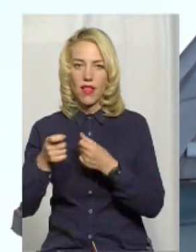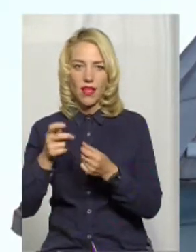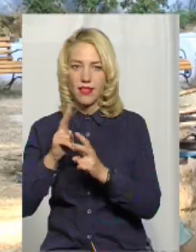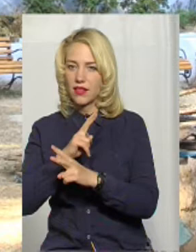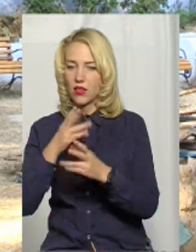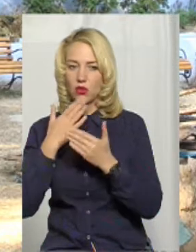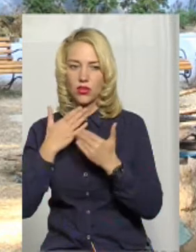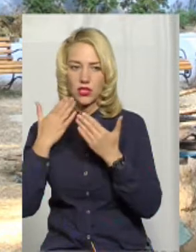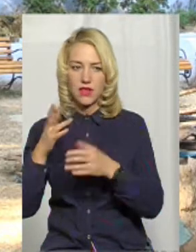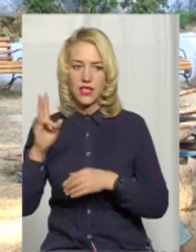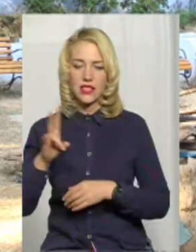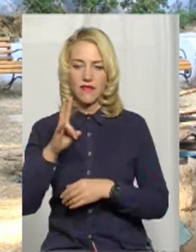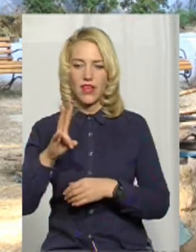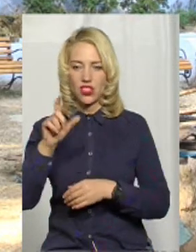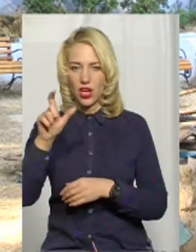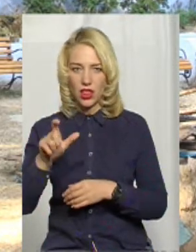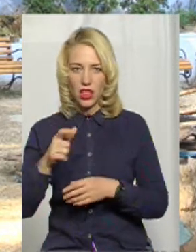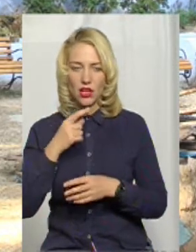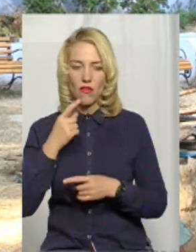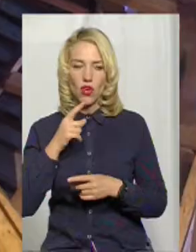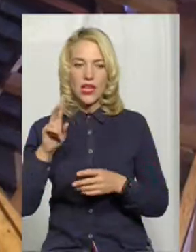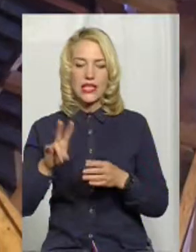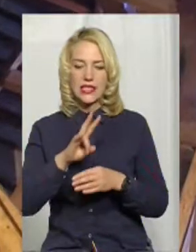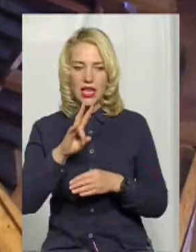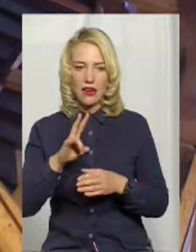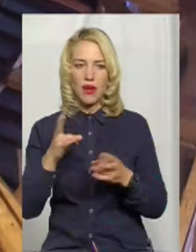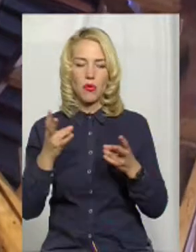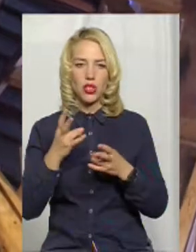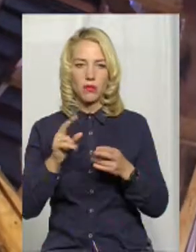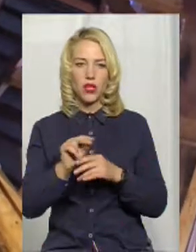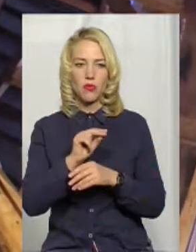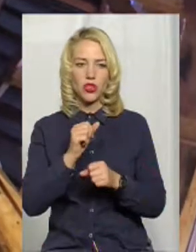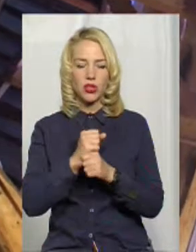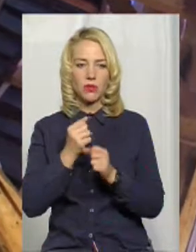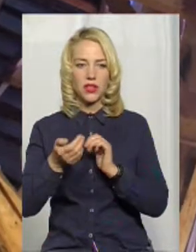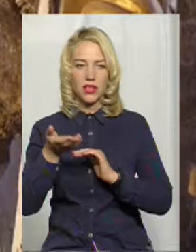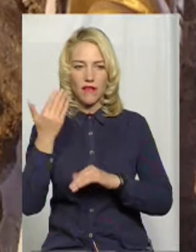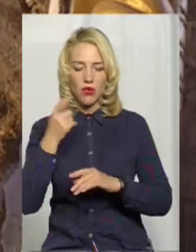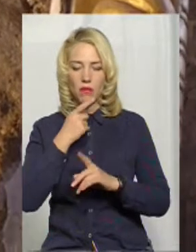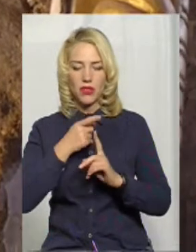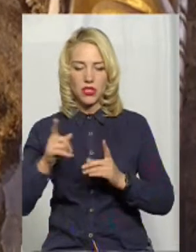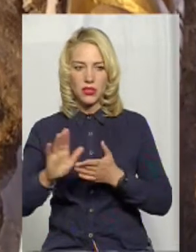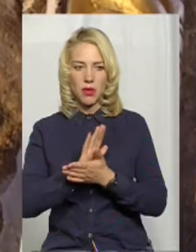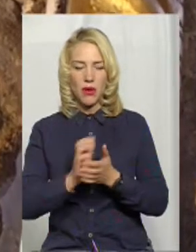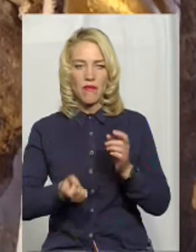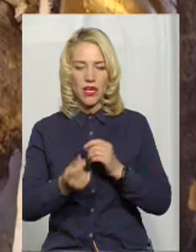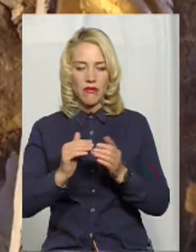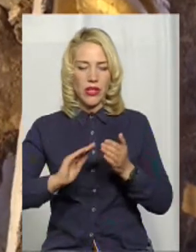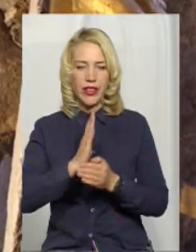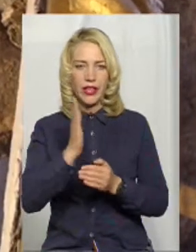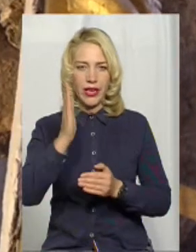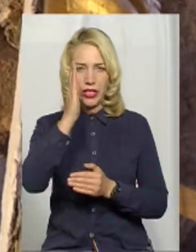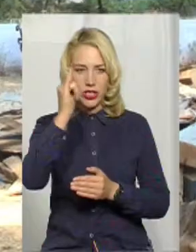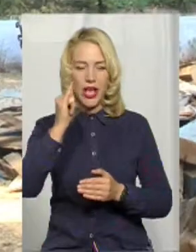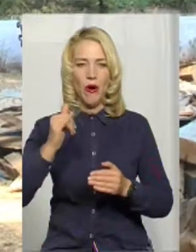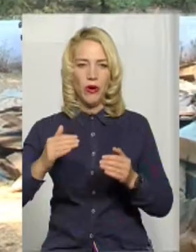храму отець Андрій розповів, церква потребувала ремонтних робіт давно. Каже, під час прибирання півтора роки тому виявили тріщину в стіні, а по стінах під час дощу